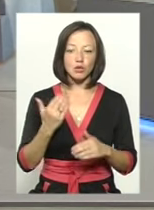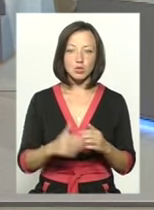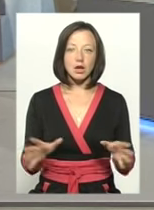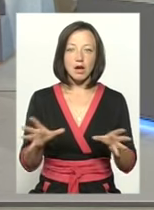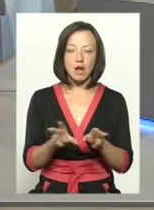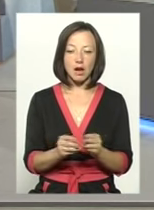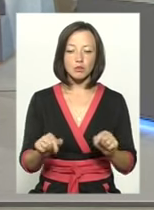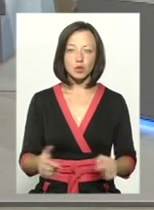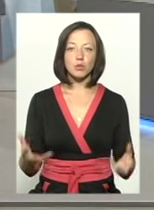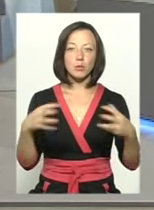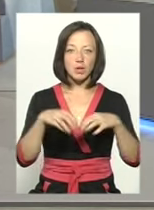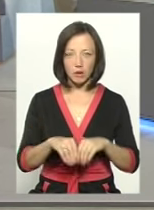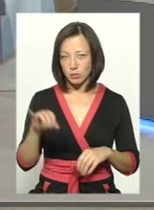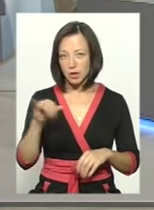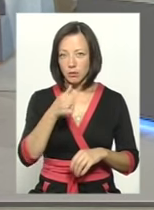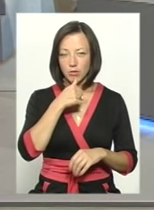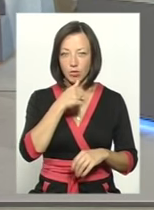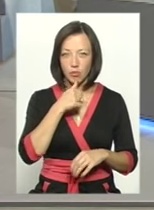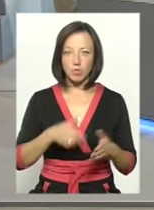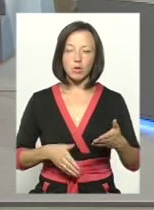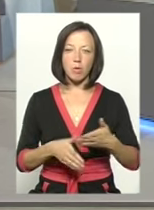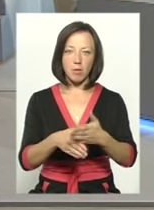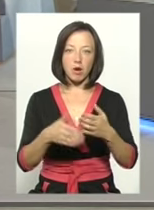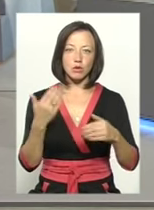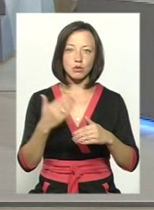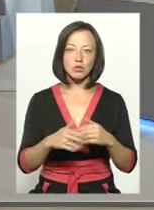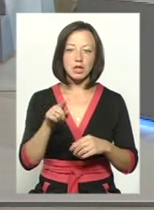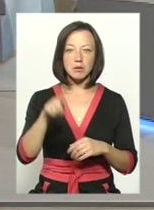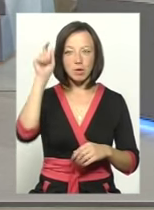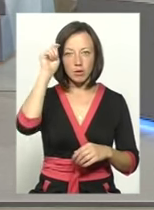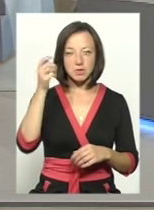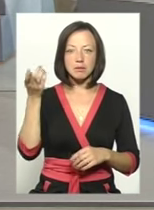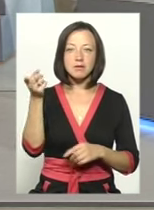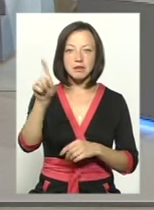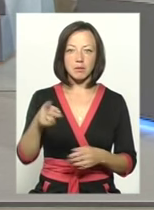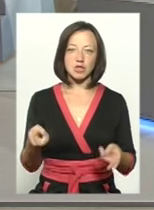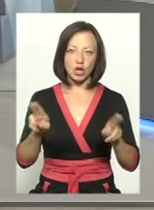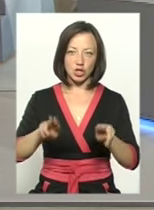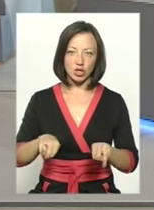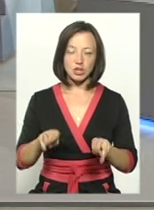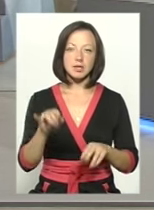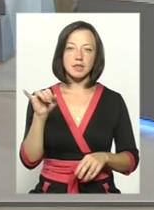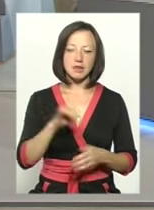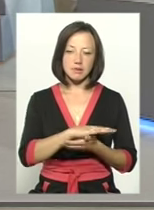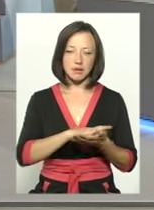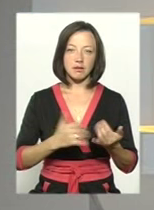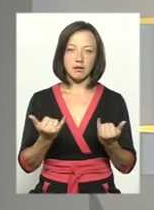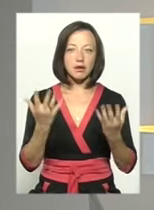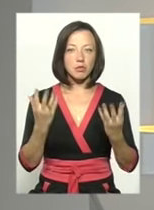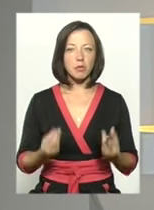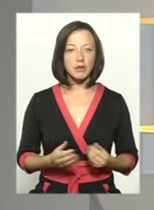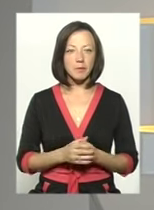разом тут об'єднуємося, і пробуємо також допомагати вже тим хлопцям, які ще там залишилися, і залишаються на даний момент.